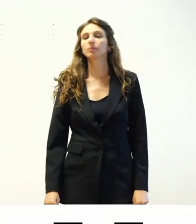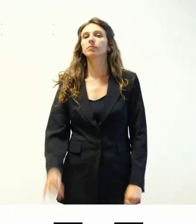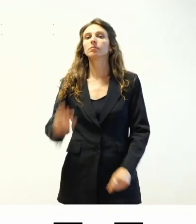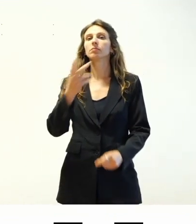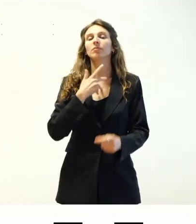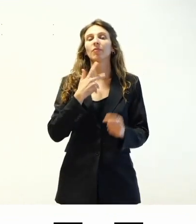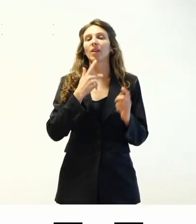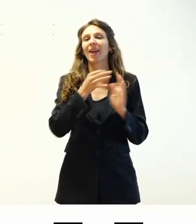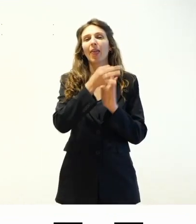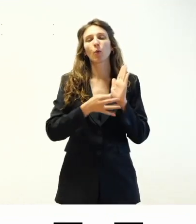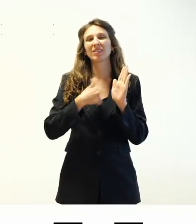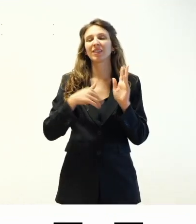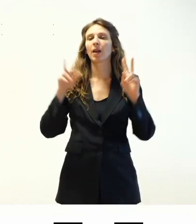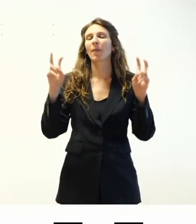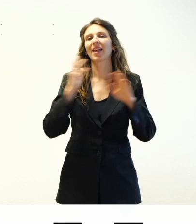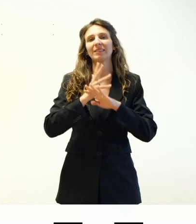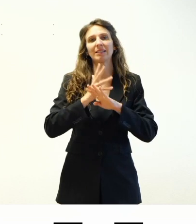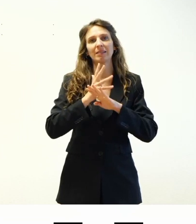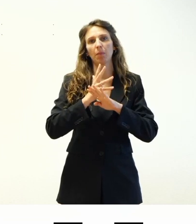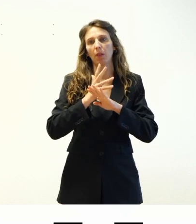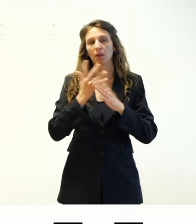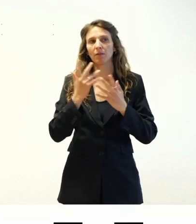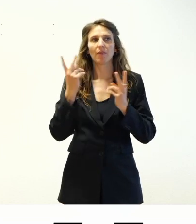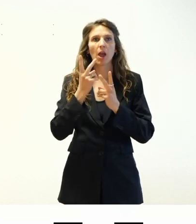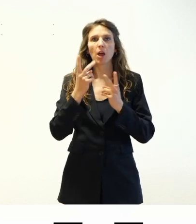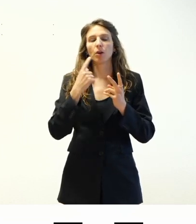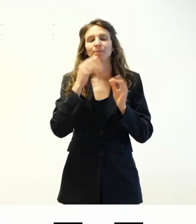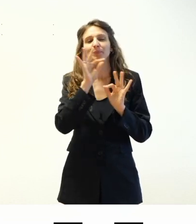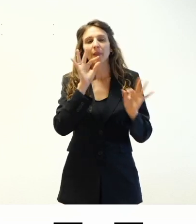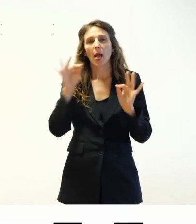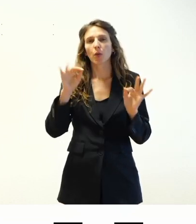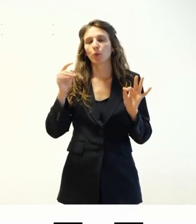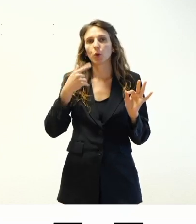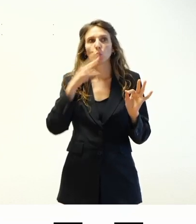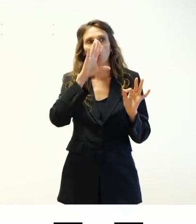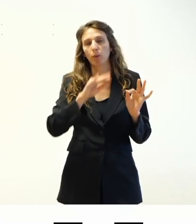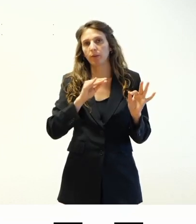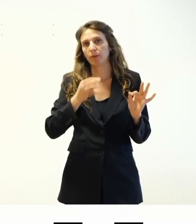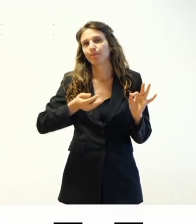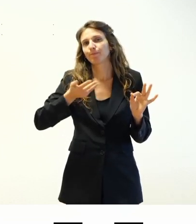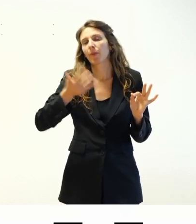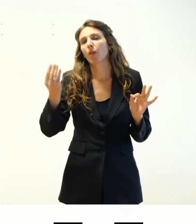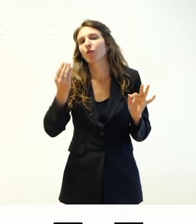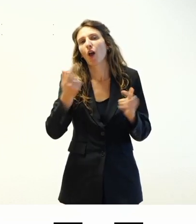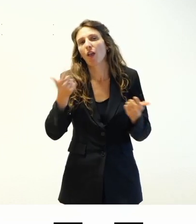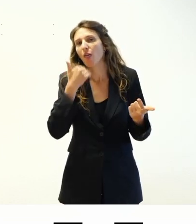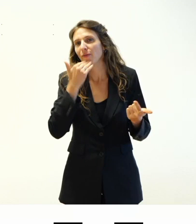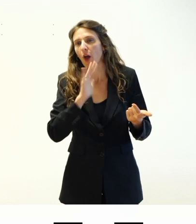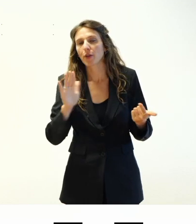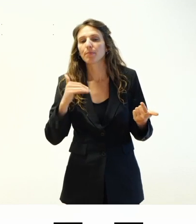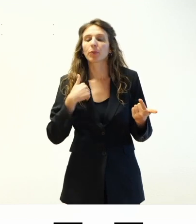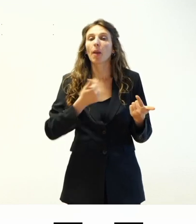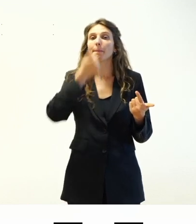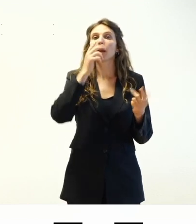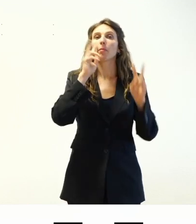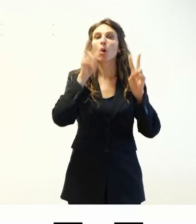molto rapidamente perché non vogliono tediarvi oltre oltre misura però in sostanza il primo controllo che viene